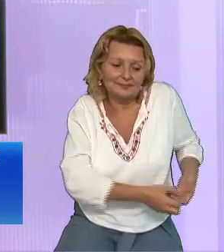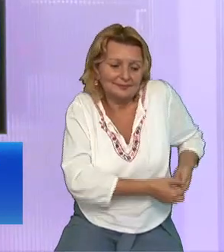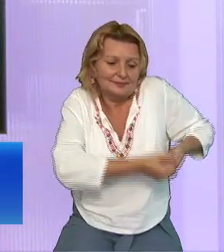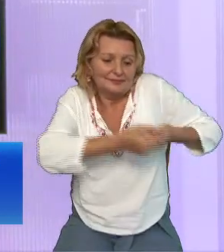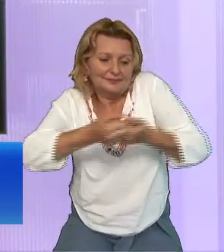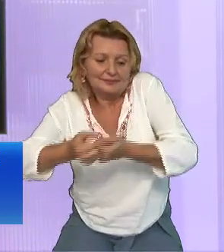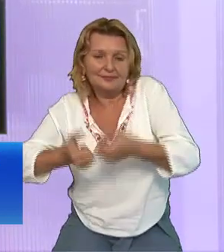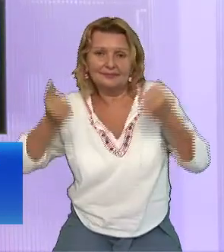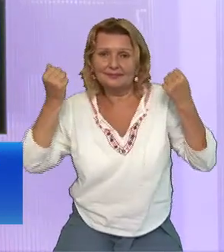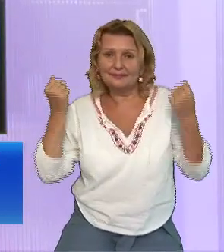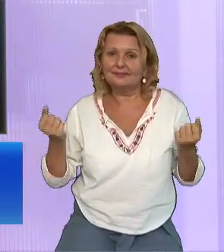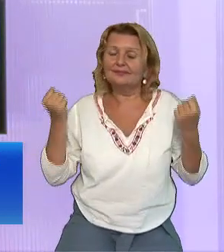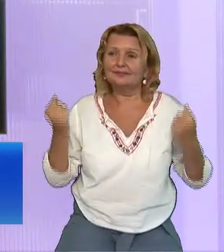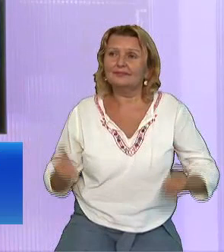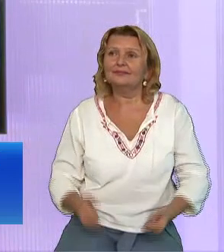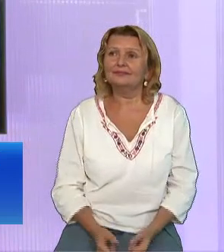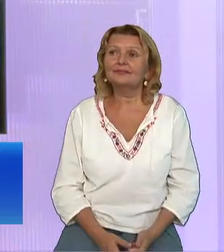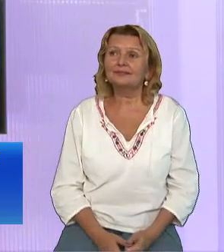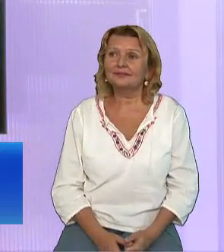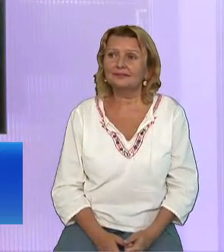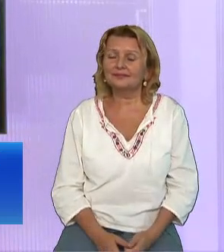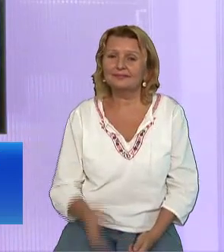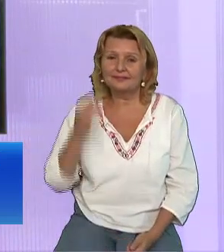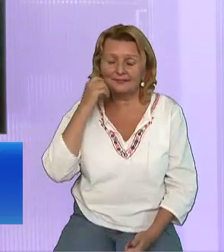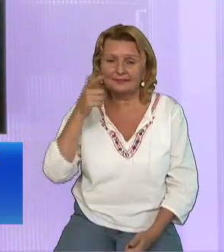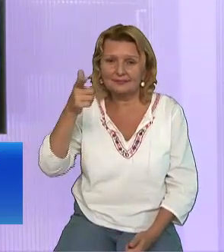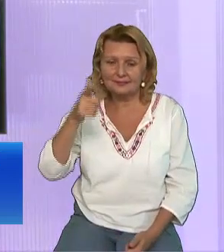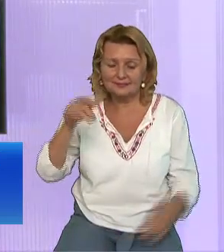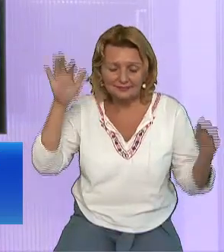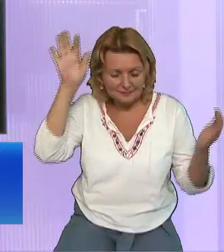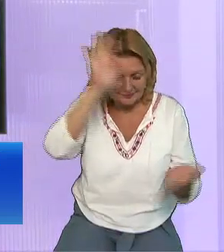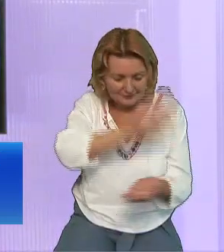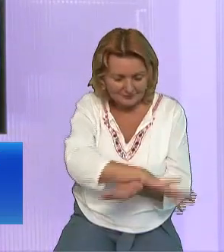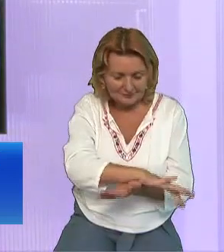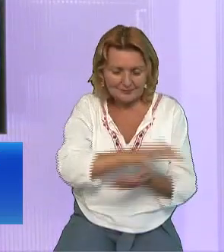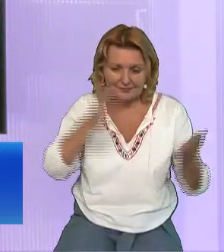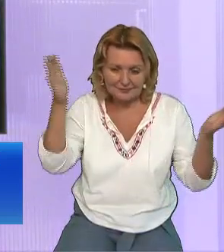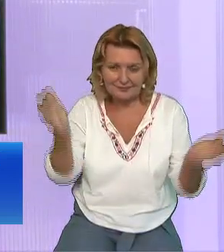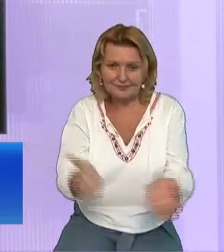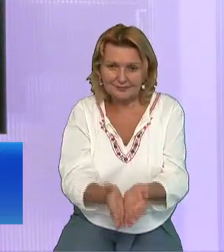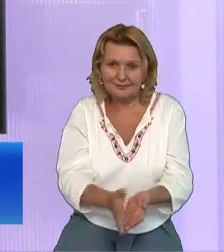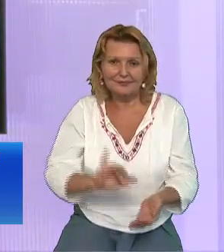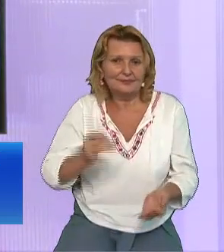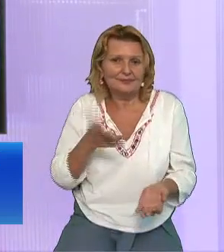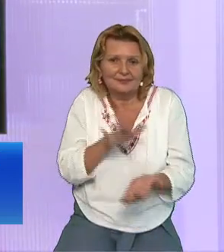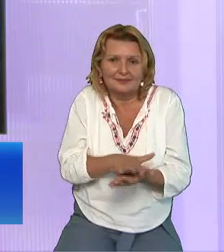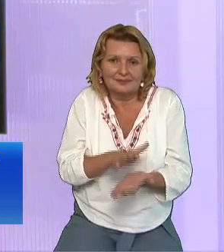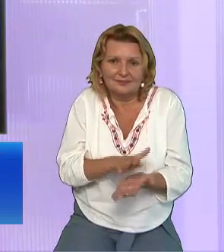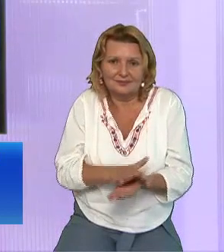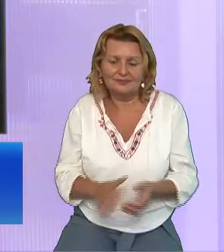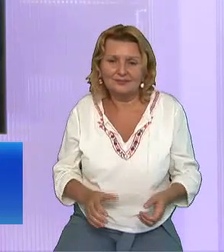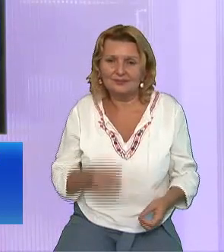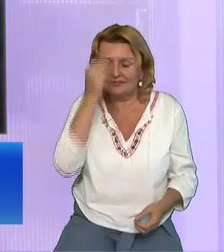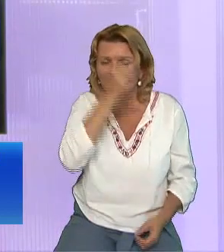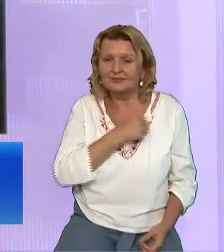Ești obiectul supremei grijă lui Dumnezeu Și ori de câte ori ești acolo În groapă În mocirlă Dumnezeu îți întinde o